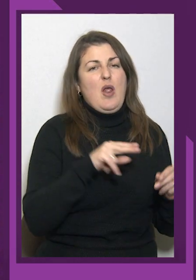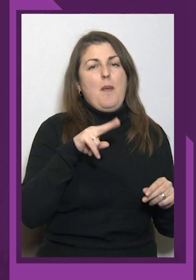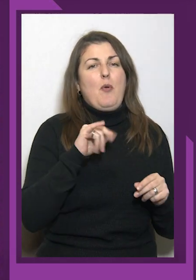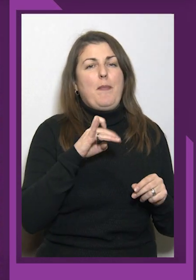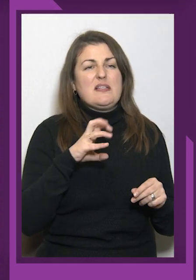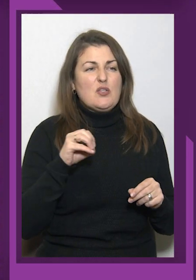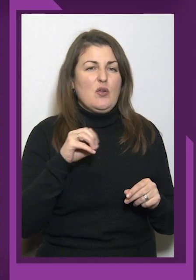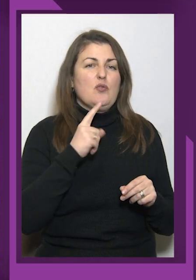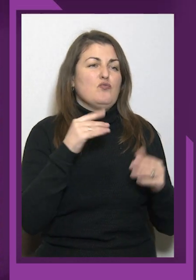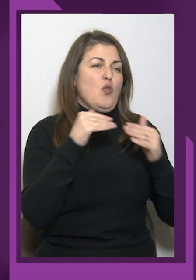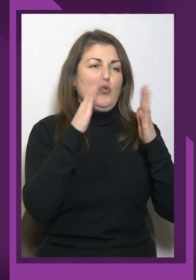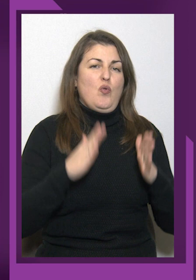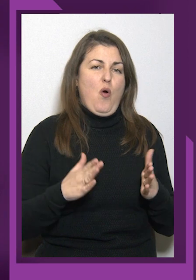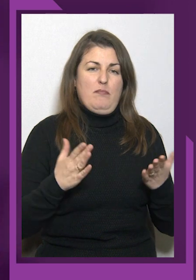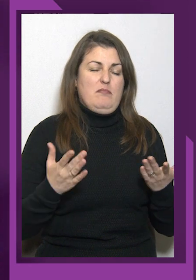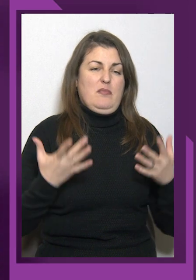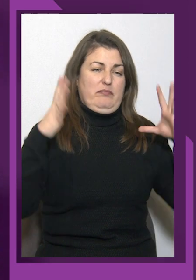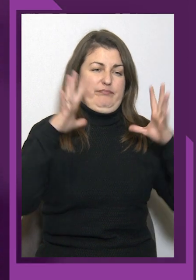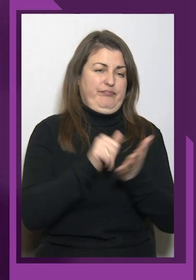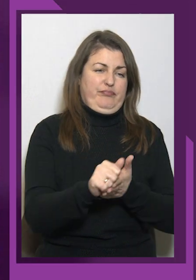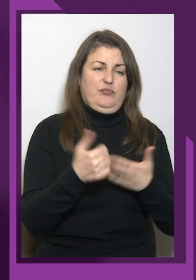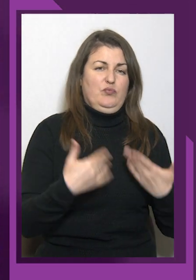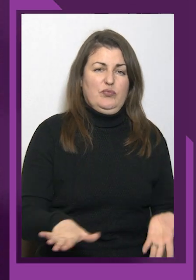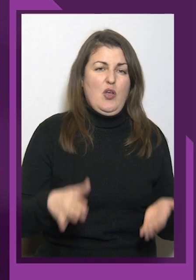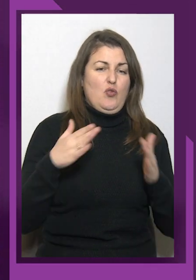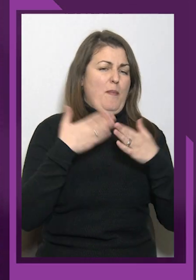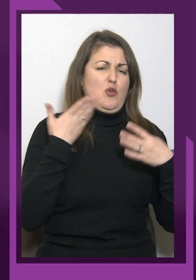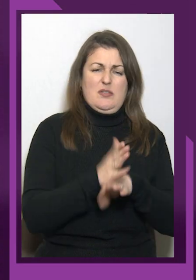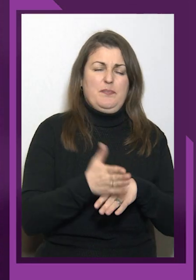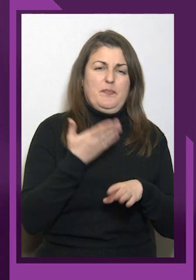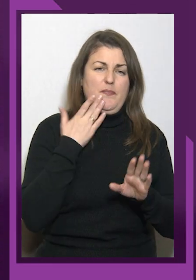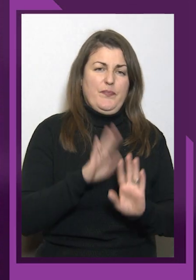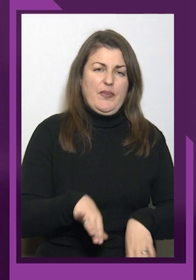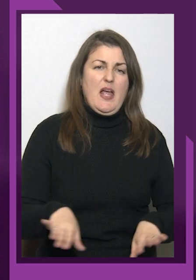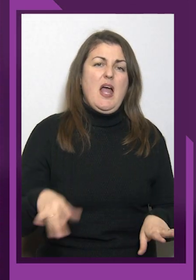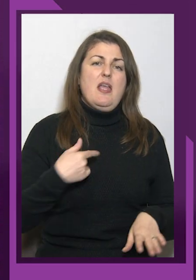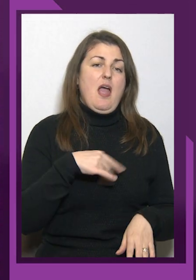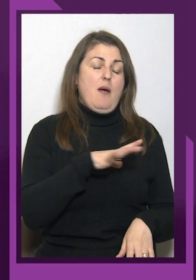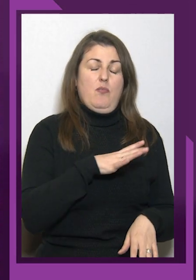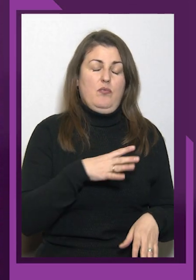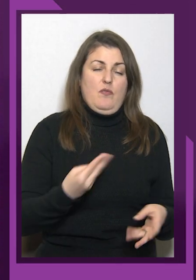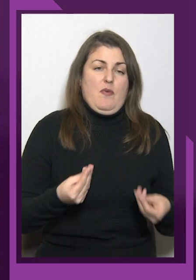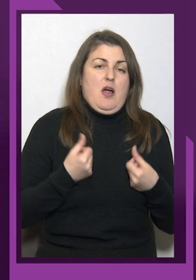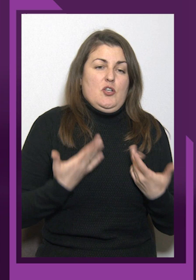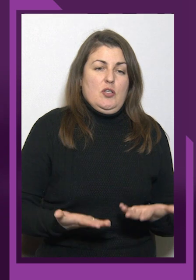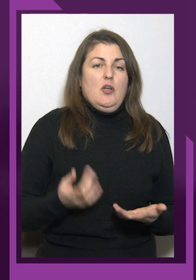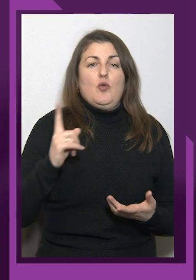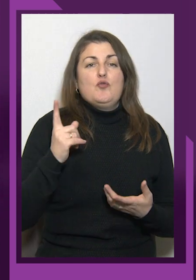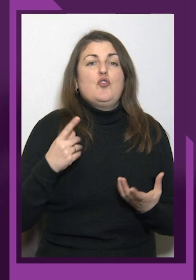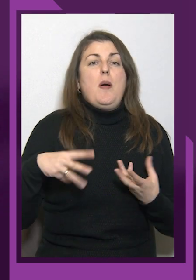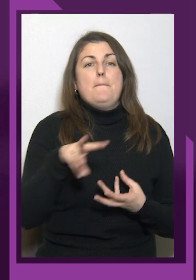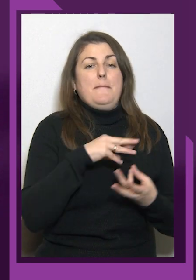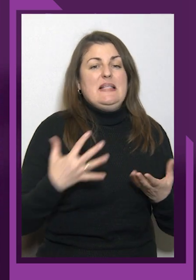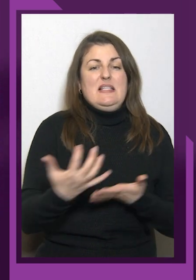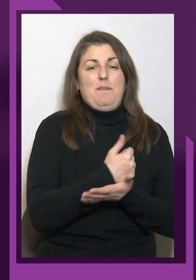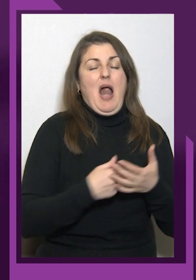От, він розбитий. От, я був вражений, тому що ми брали команду, і ми не встановили рекорди